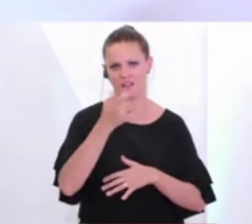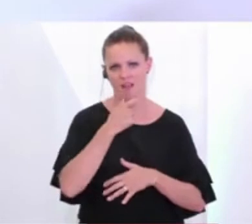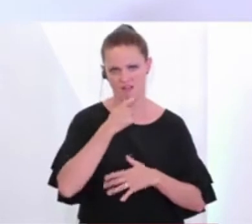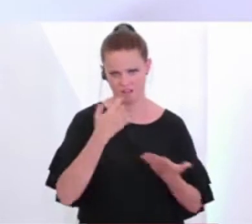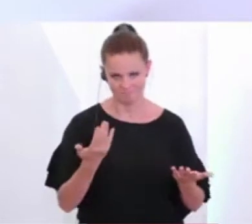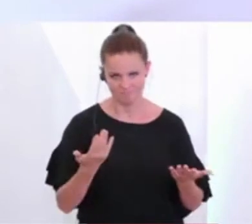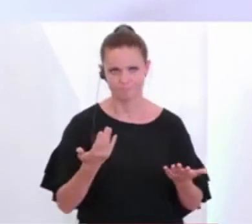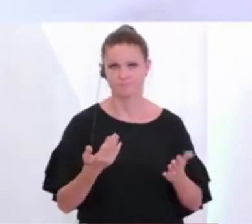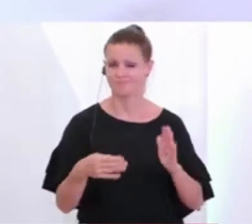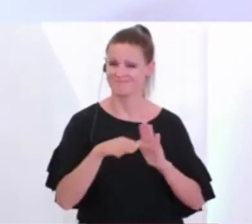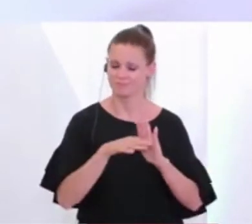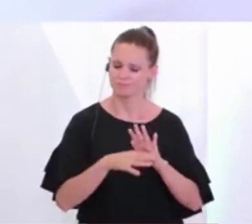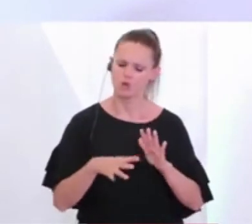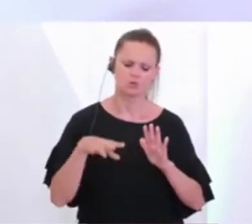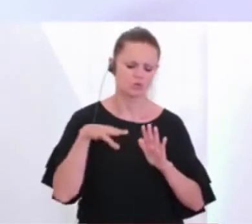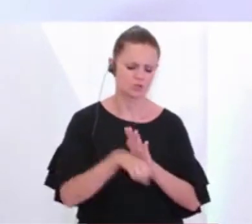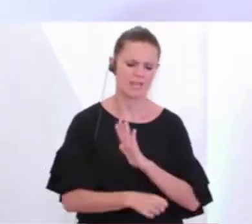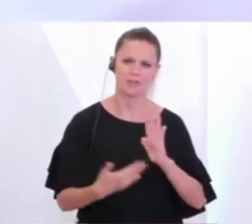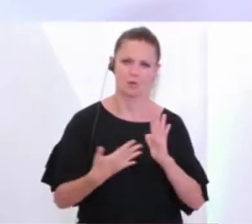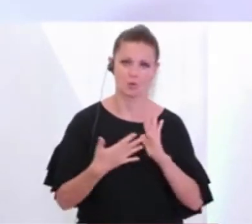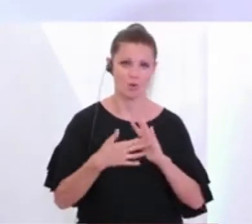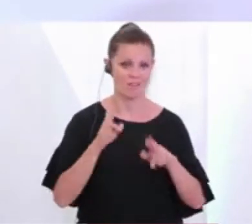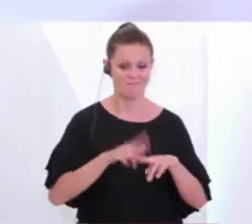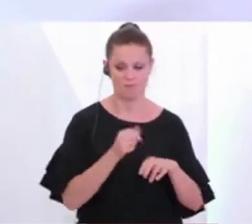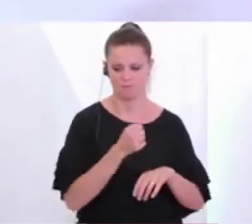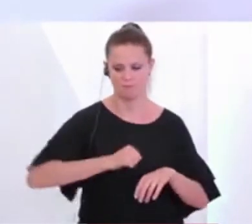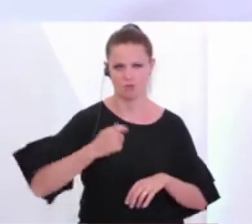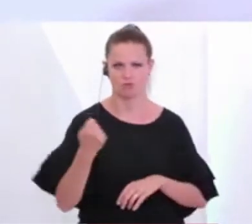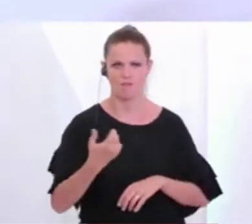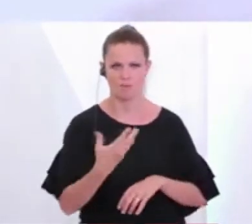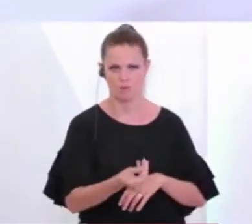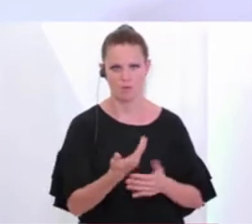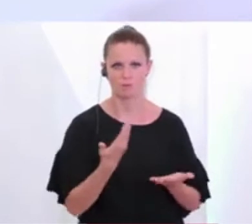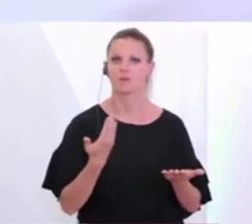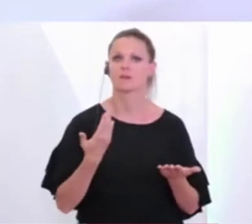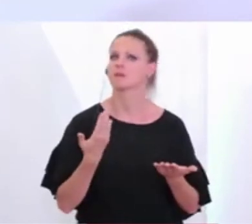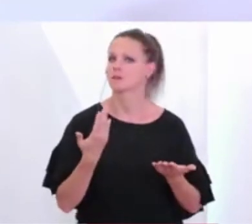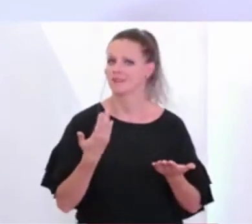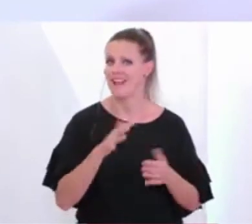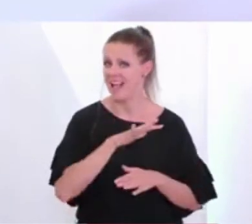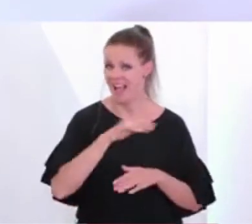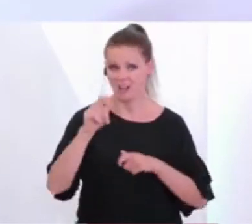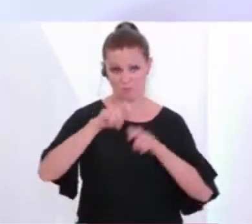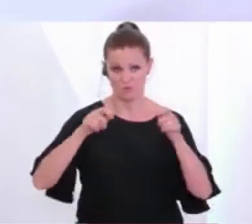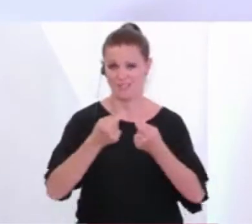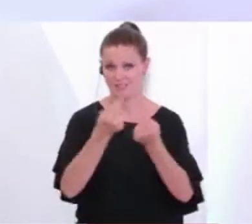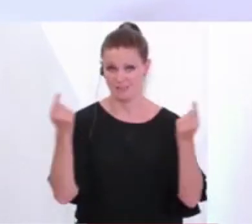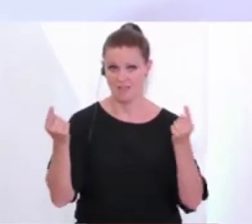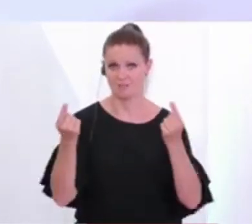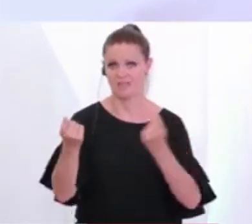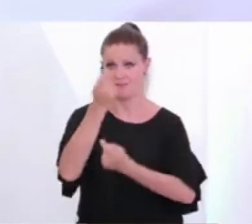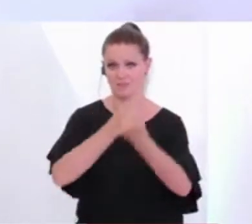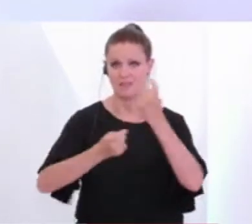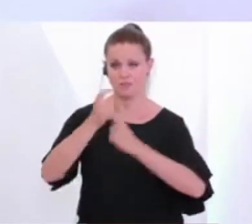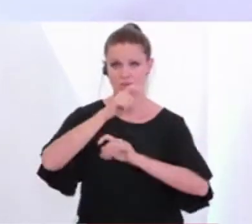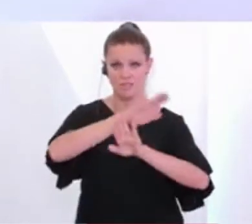werden dann auch streng kontrolliert und bei Verstößen gibt es auch Strafen. Darüber werden wir alle Menschen, die auch einen Migrationshintergrund haben,